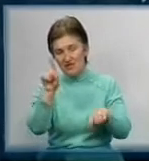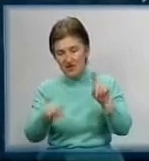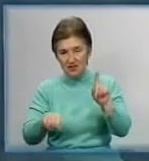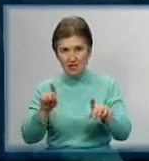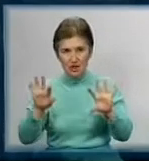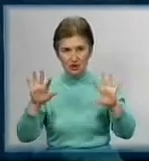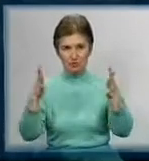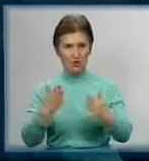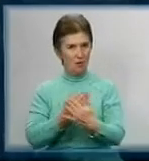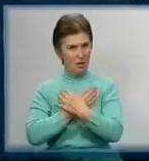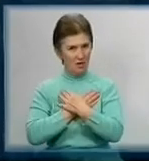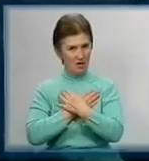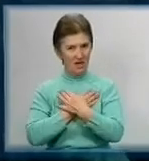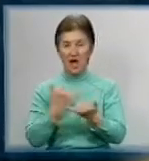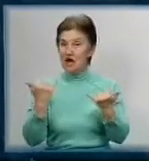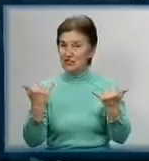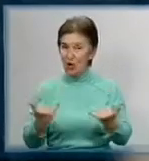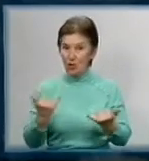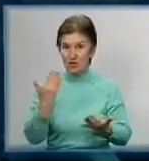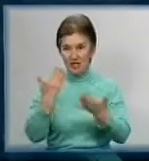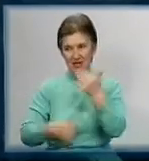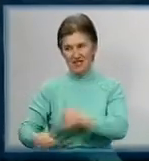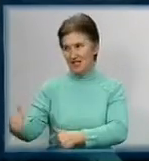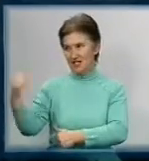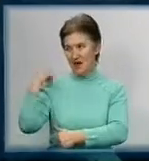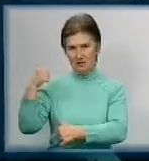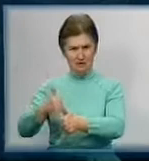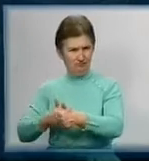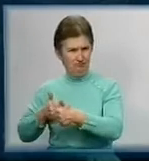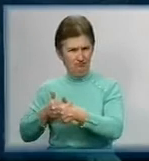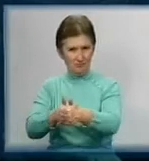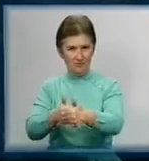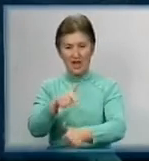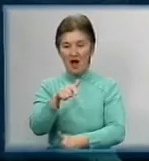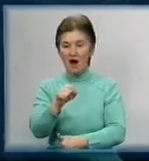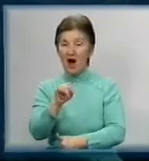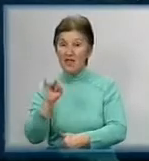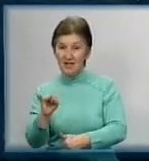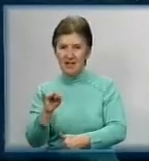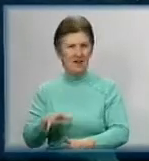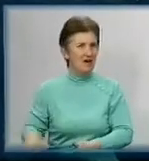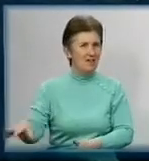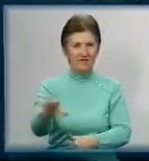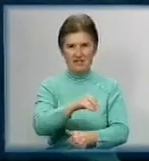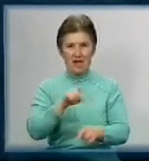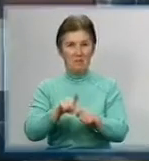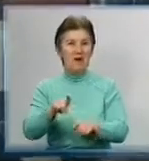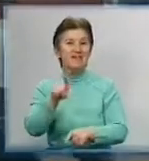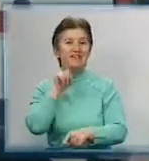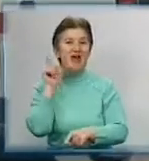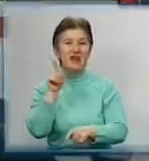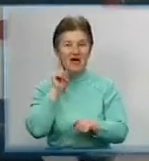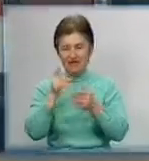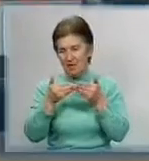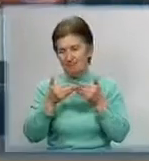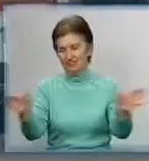померти. Сьогодні, звісно, якщо вже ззаді їде екіпаж ГАЇ, то тут вже всі пропускають. Зелений коридор нам давали. Втім,